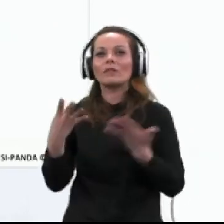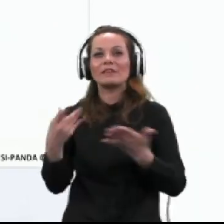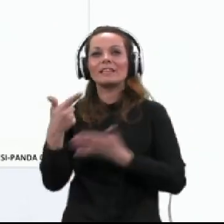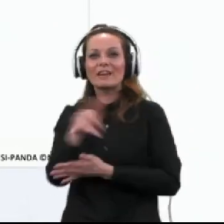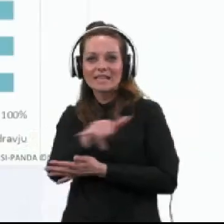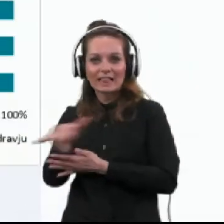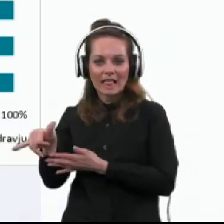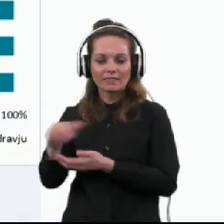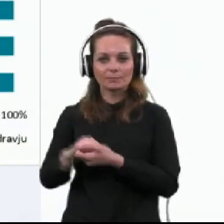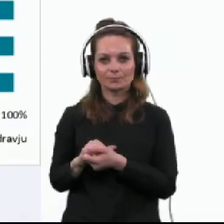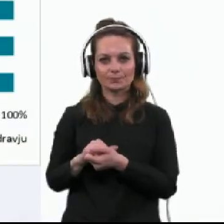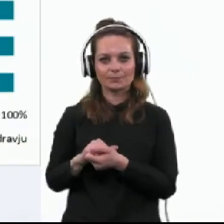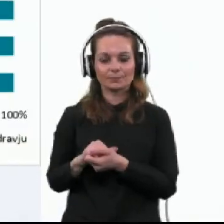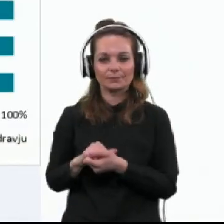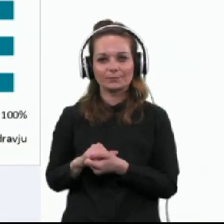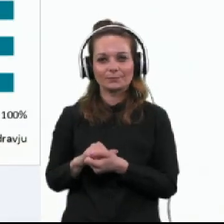let.